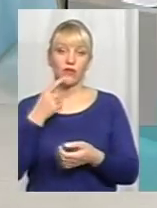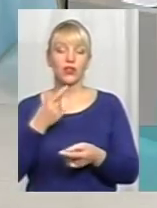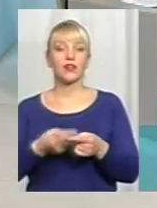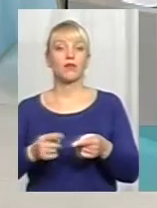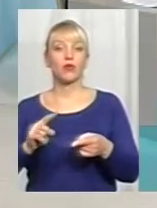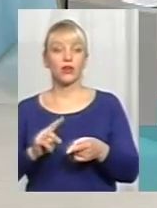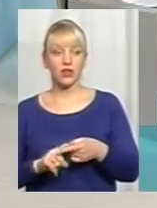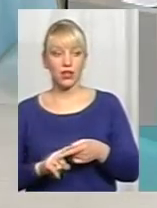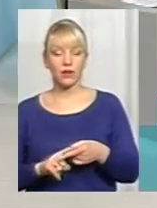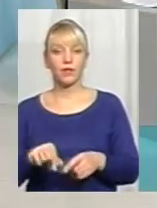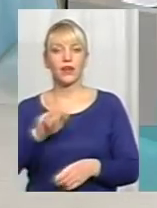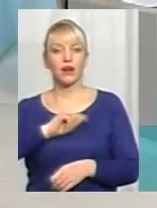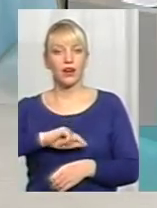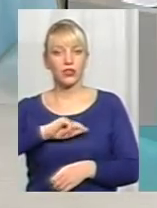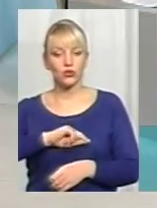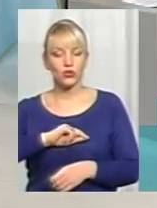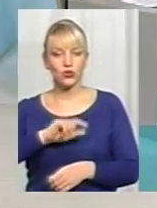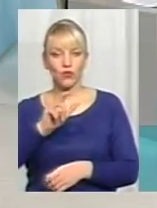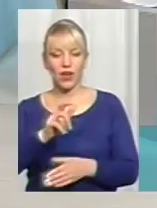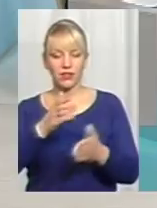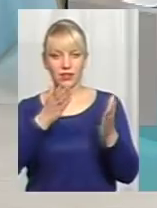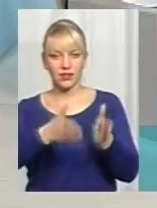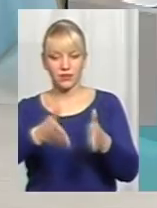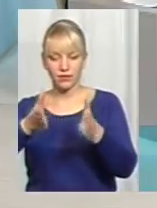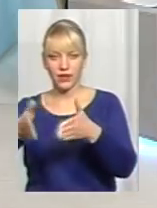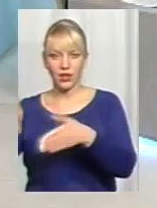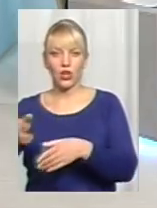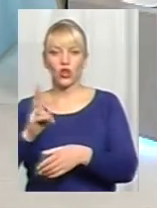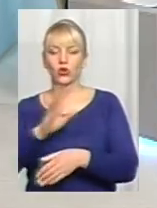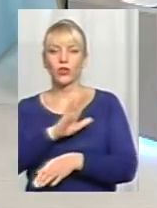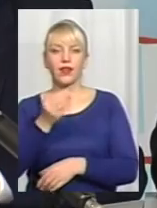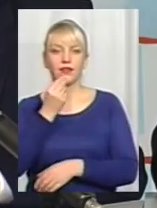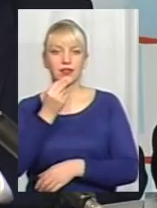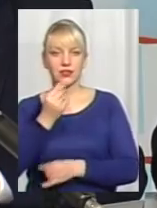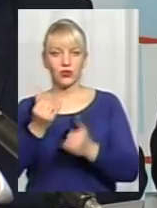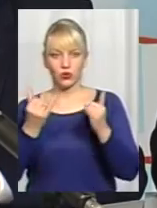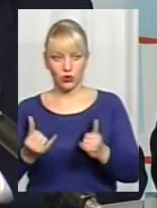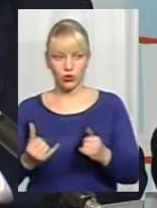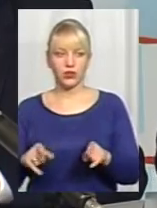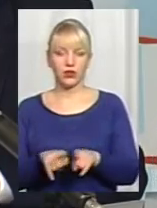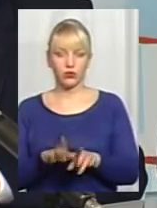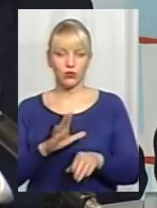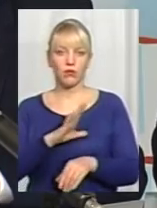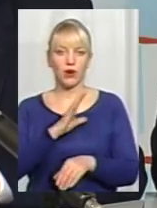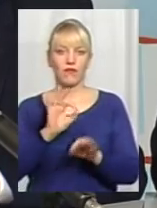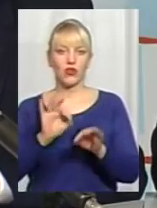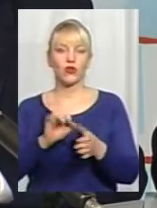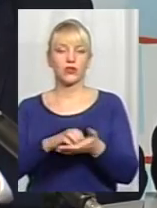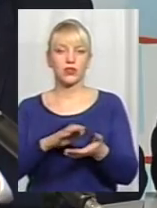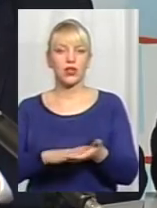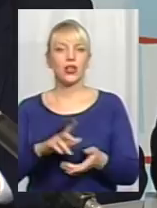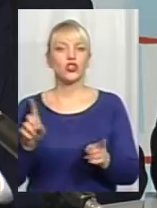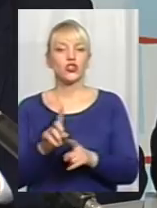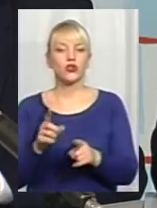і характеризувати тих засуджені, які на сьогоднішній день не вживають їжу, правильно також було відмічено і в сюжеті, що це